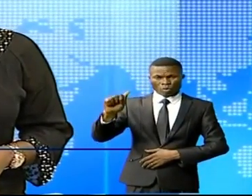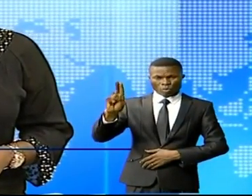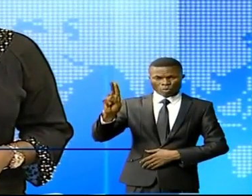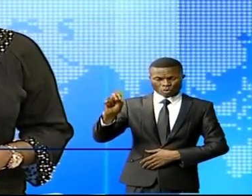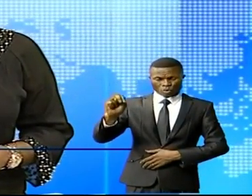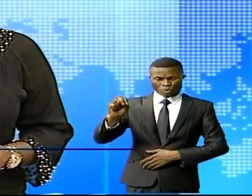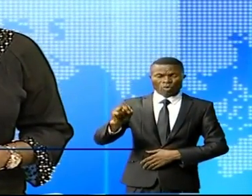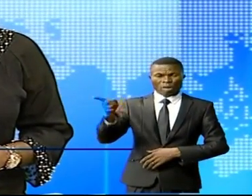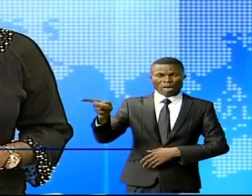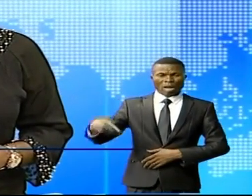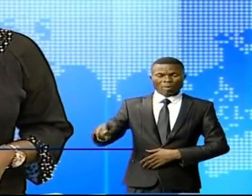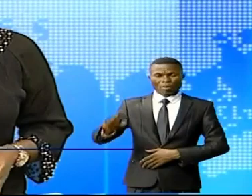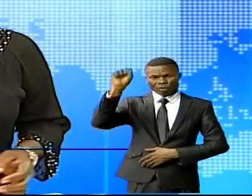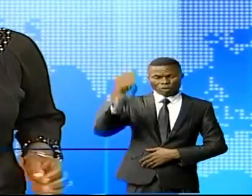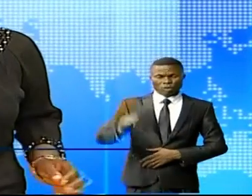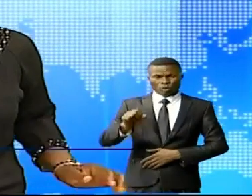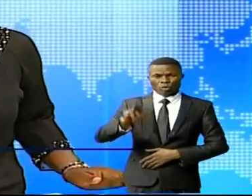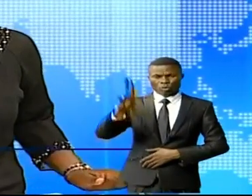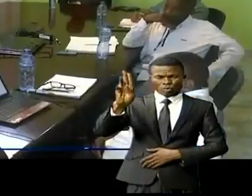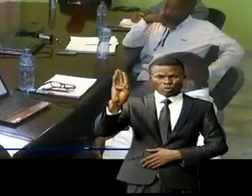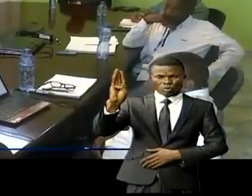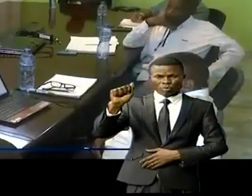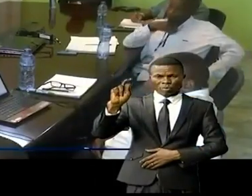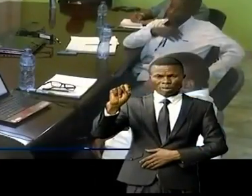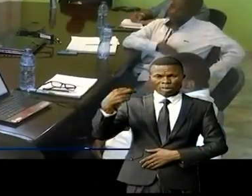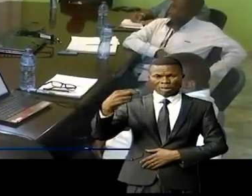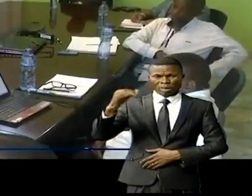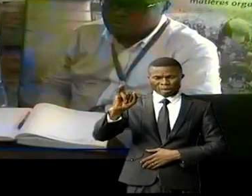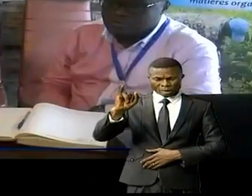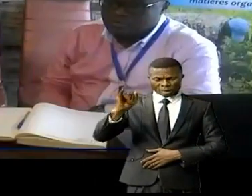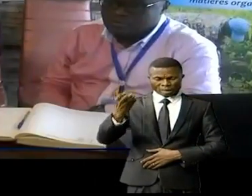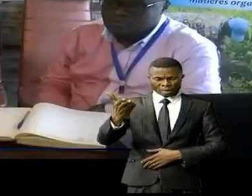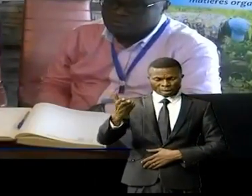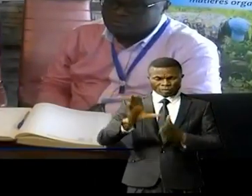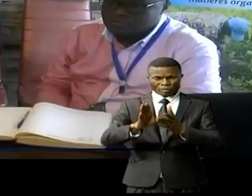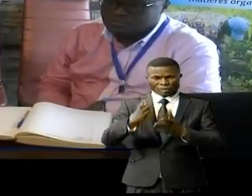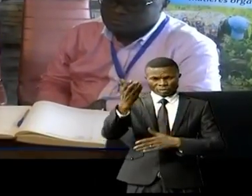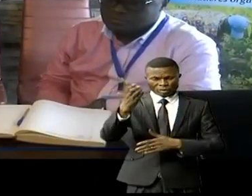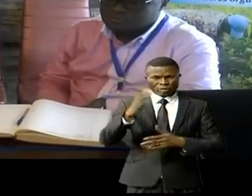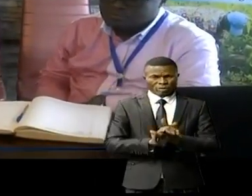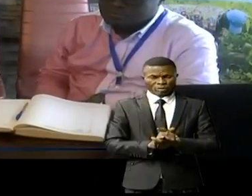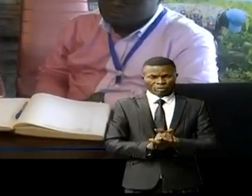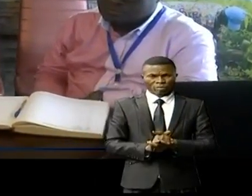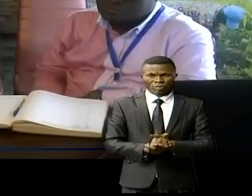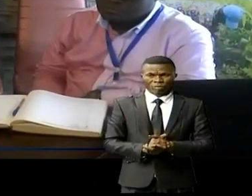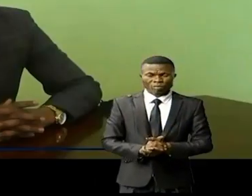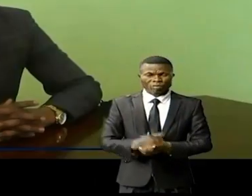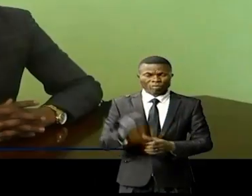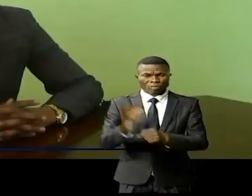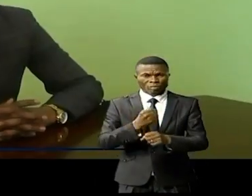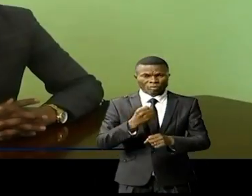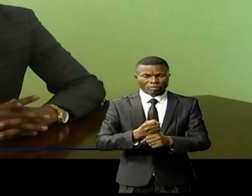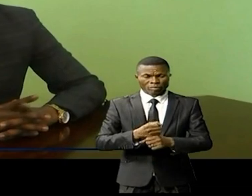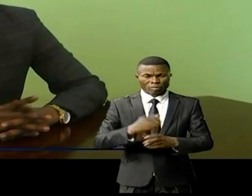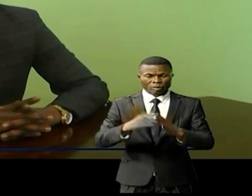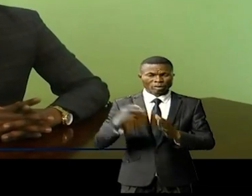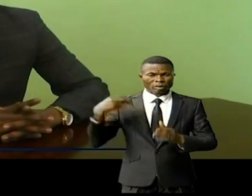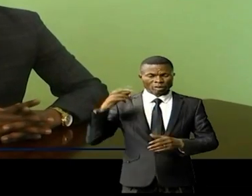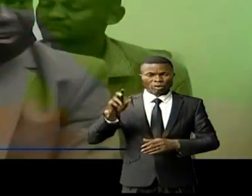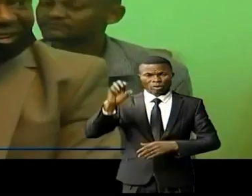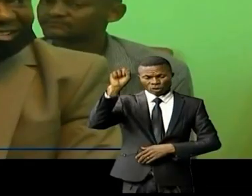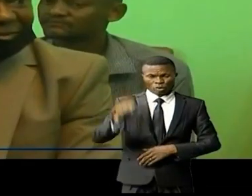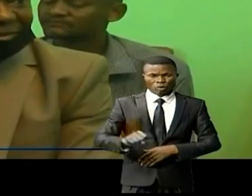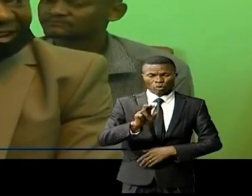Oubangui. Mamita Bangulu et René Nguangou. Le groupe de peuples autochtones en séance de travail avec le gouvernant du Sud